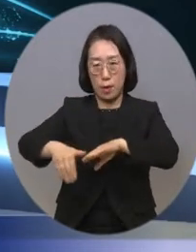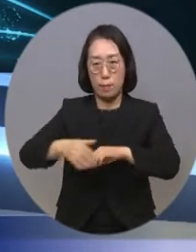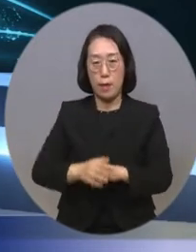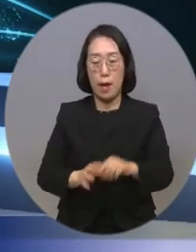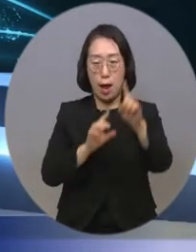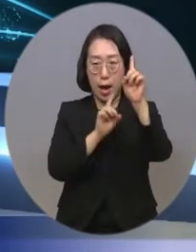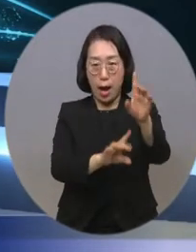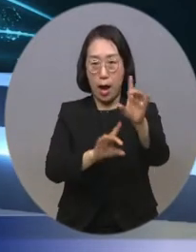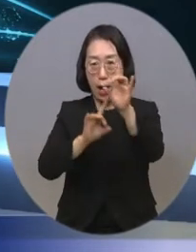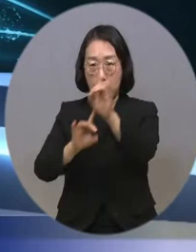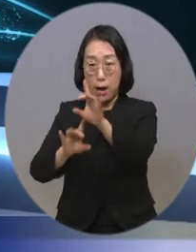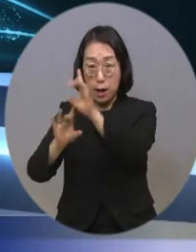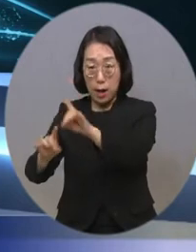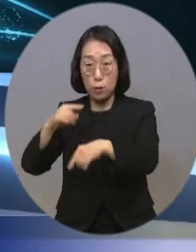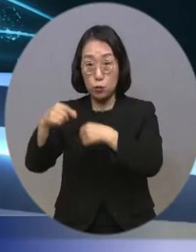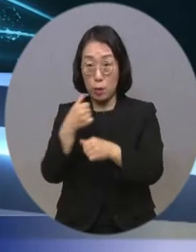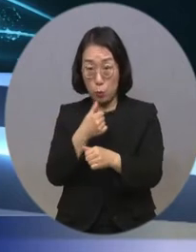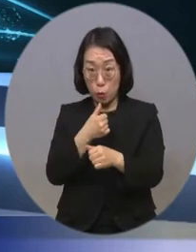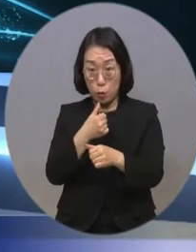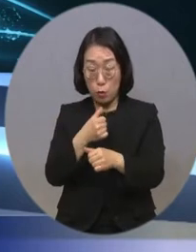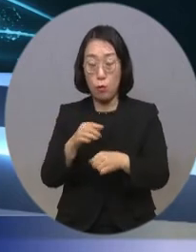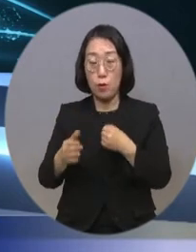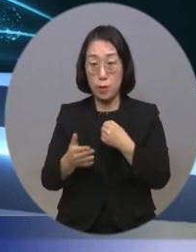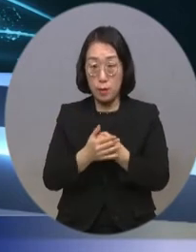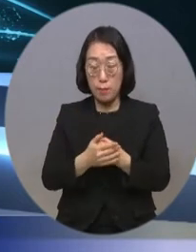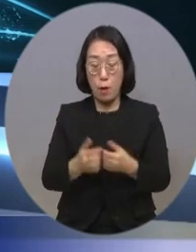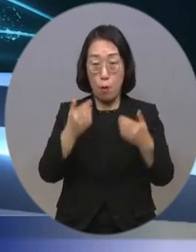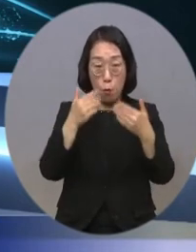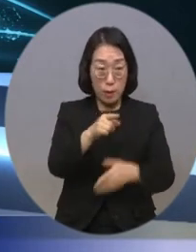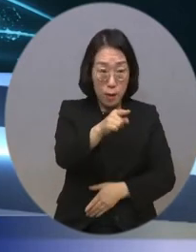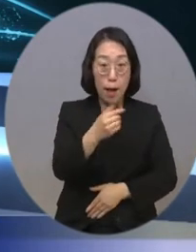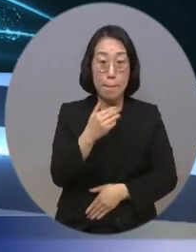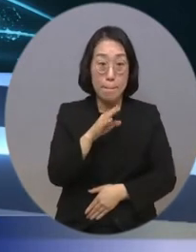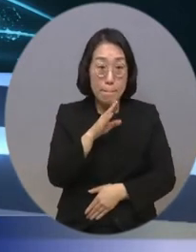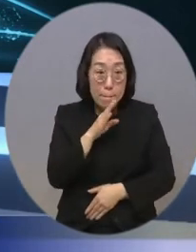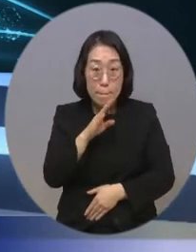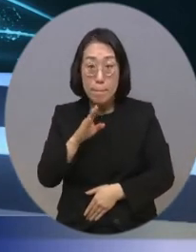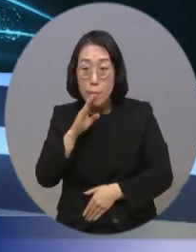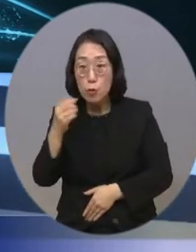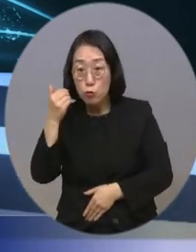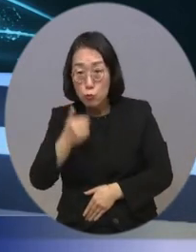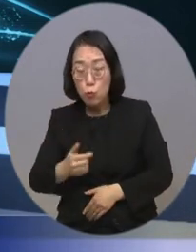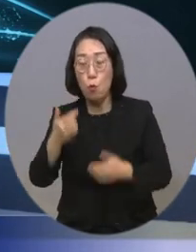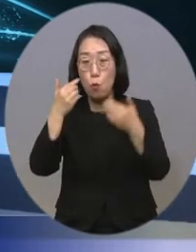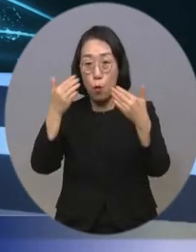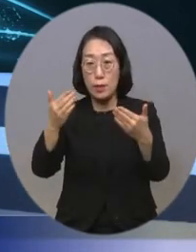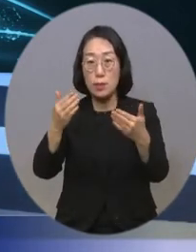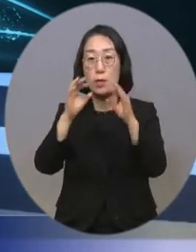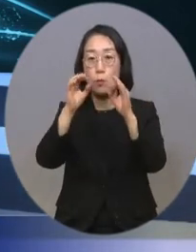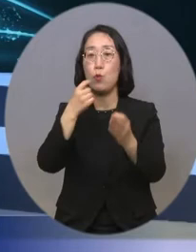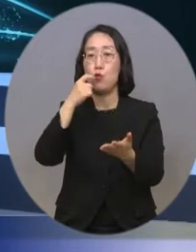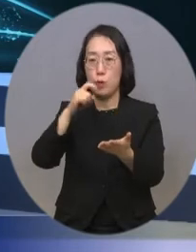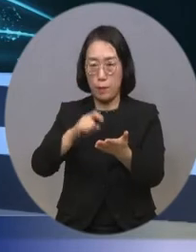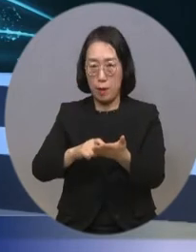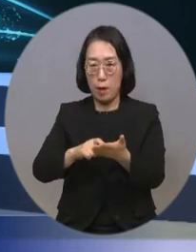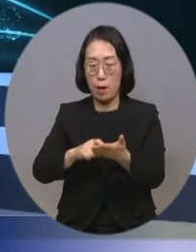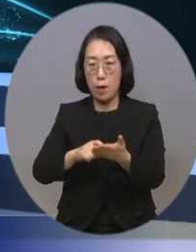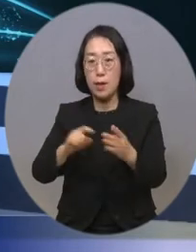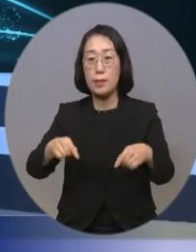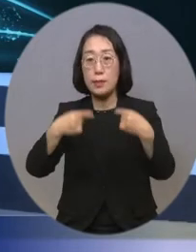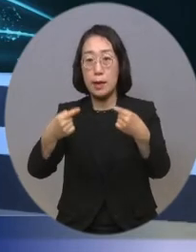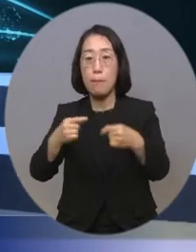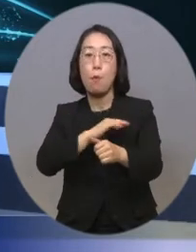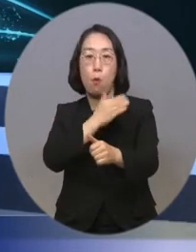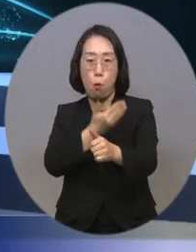각각 수어 통역사를 배치해 정확한 정보를 전달하게 되는데요. 장애인 참전권과 정보 접근권을 위해